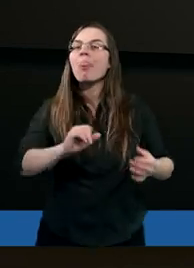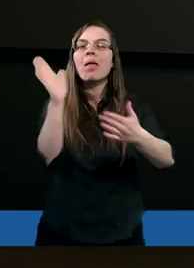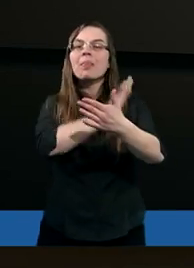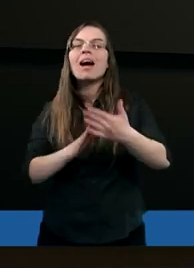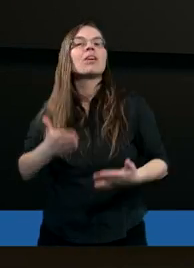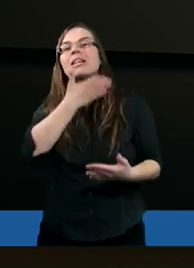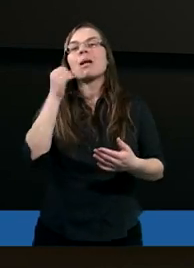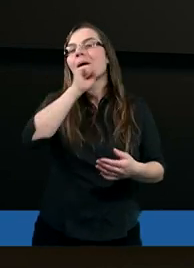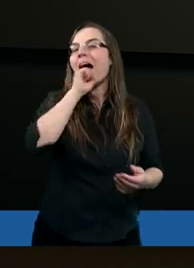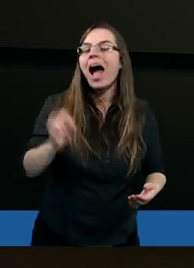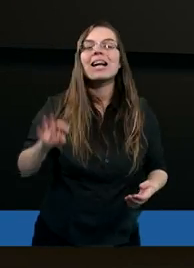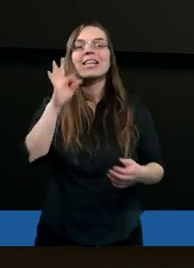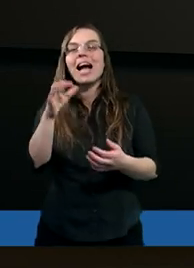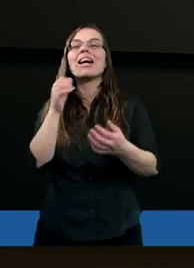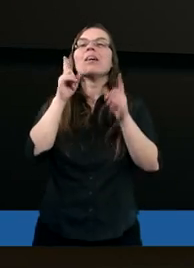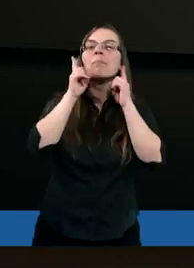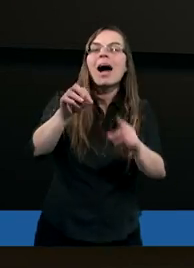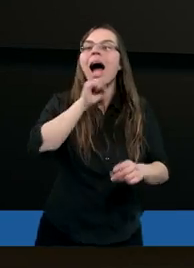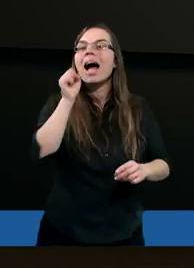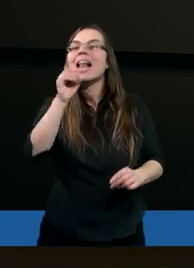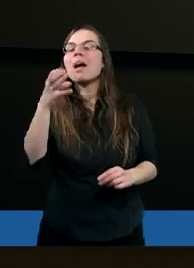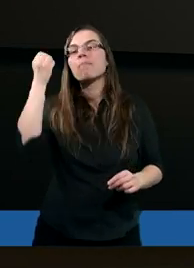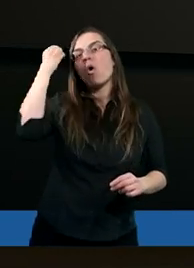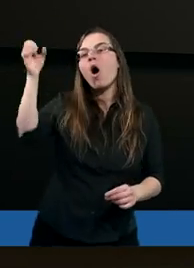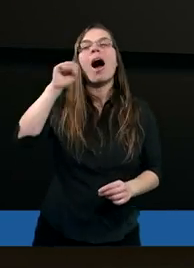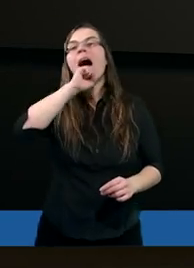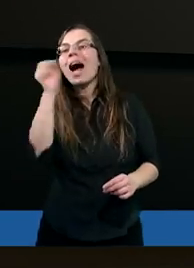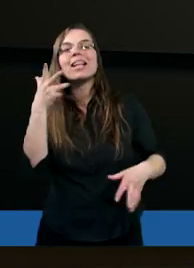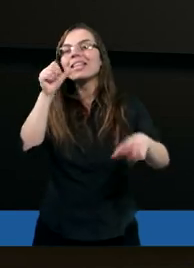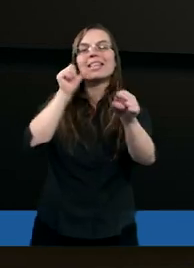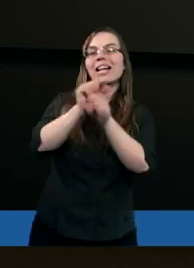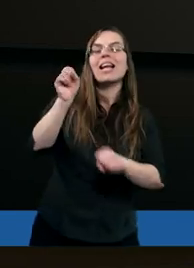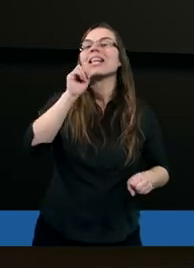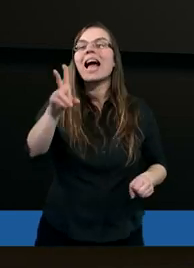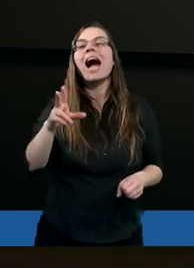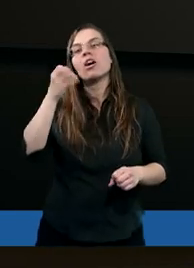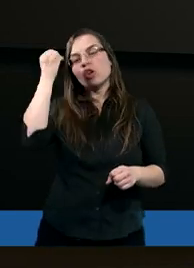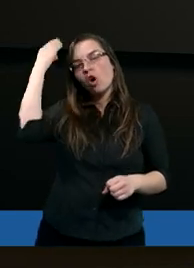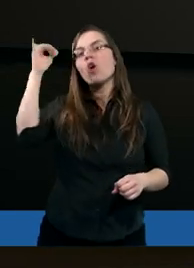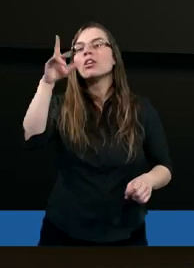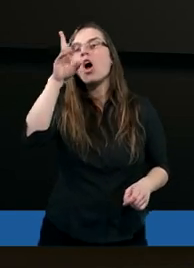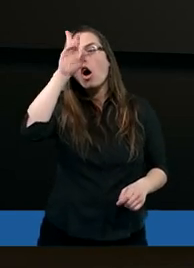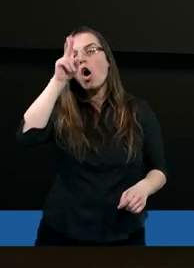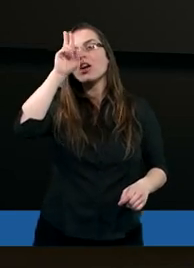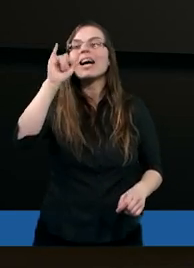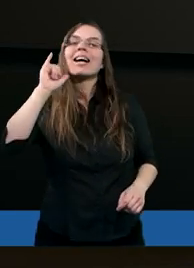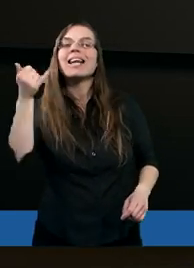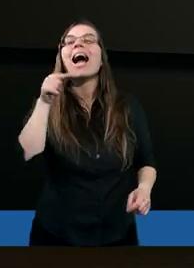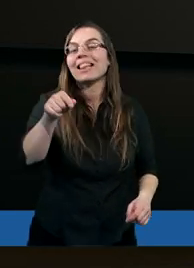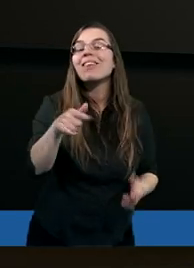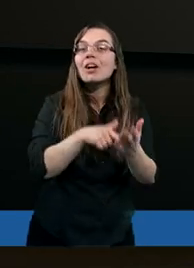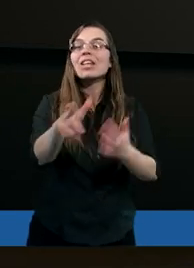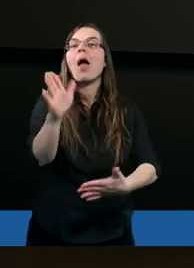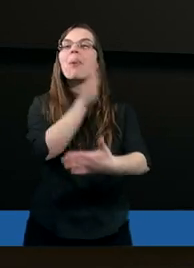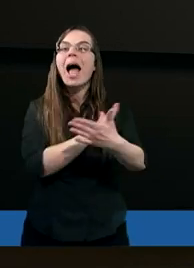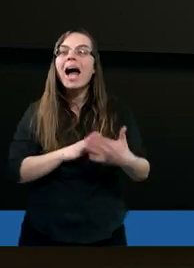nie ma ani takich praw, ani takiej mądrości, ani nie jest tak rozsądny i roztropny, jak ten